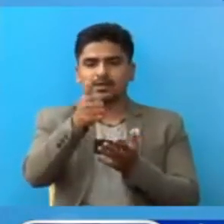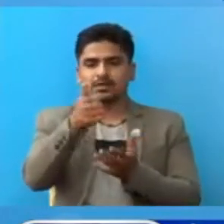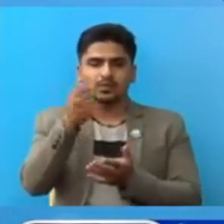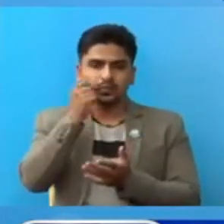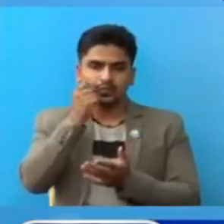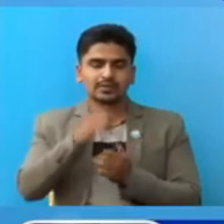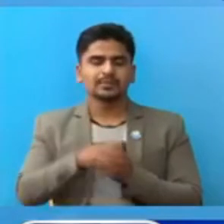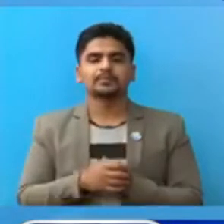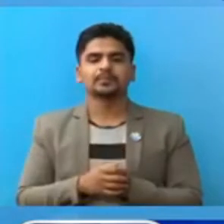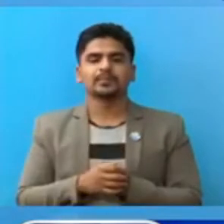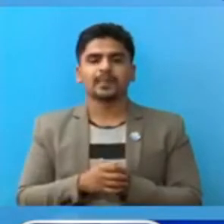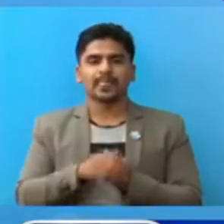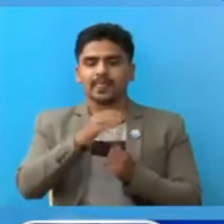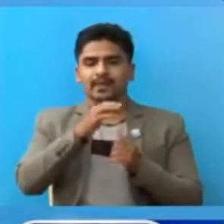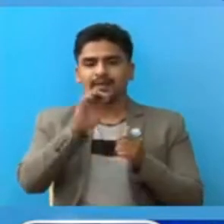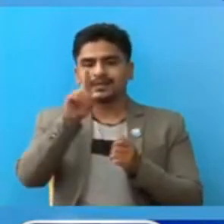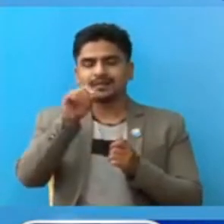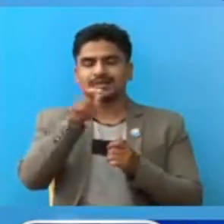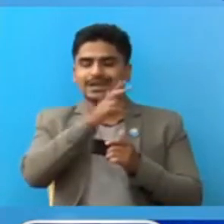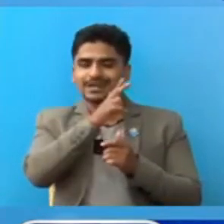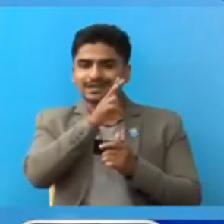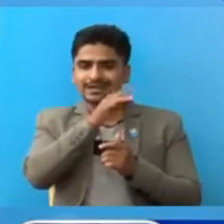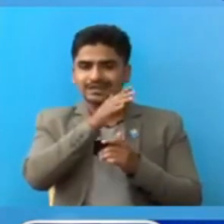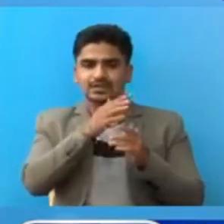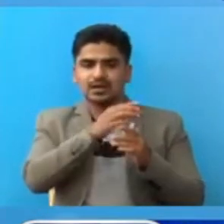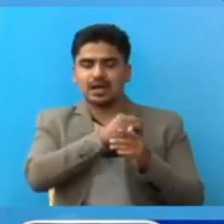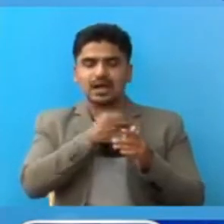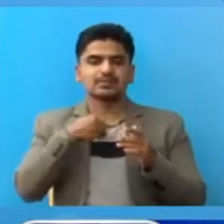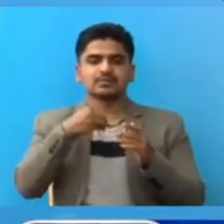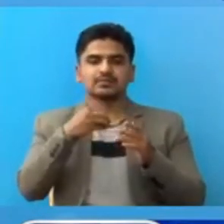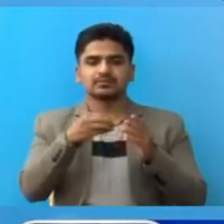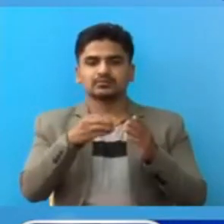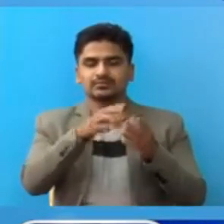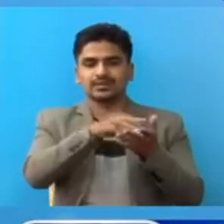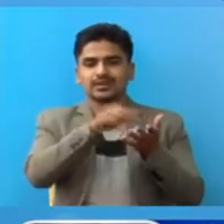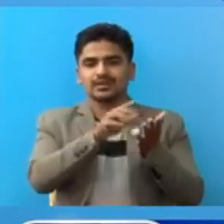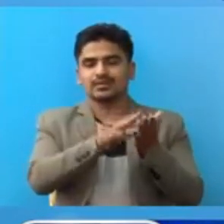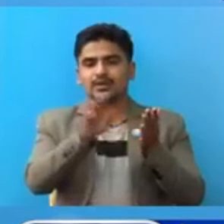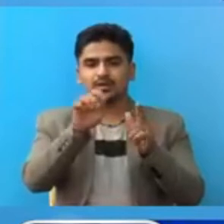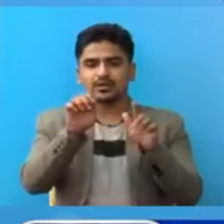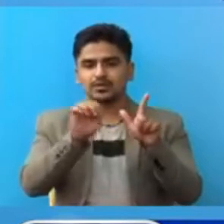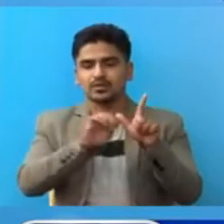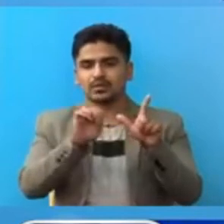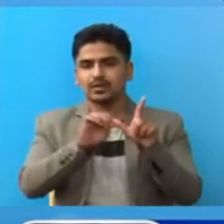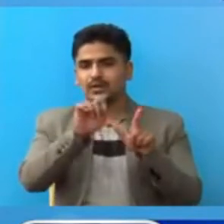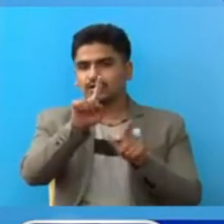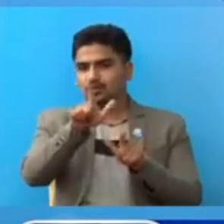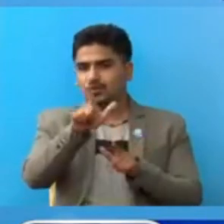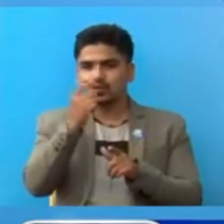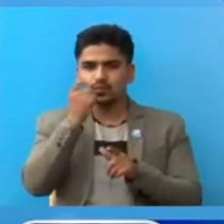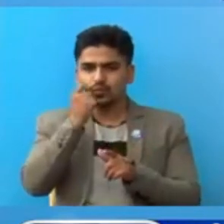पुरूस साइकिस्ना आइसोलेशन सेंटर बाट सत्तरी का सत्र पुरूस